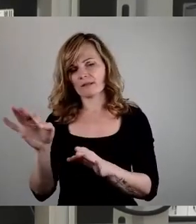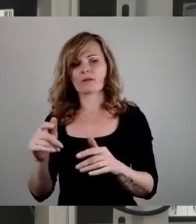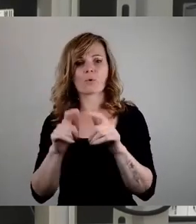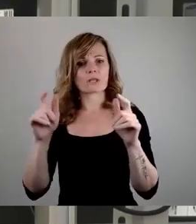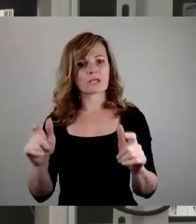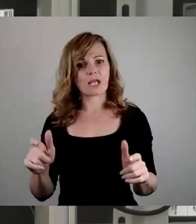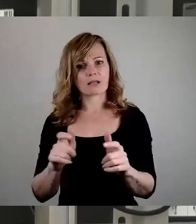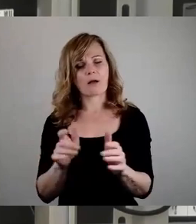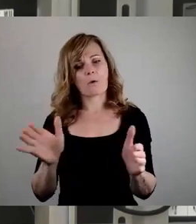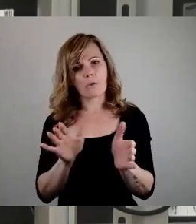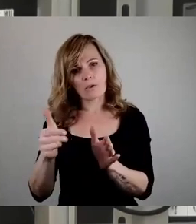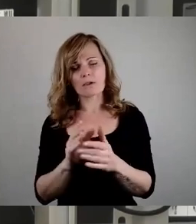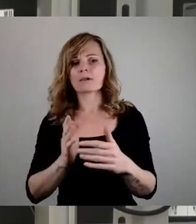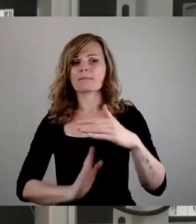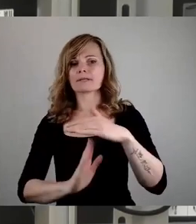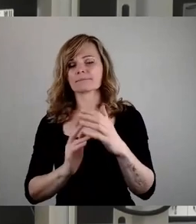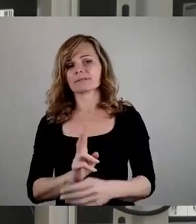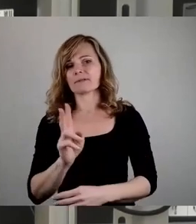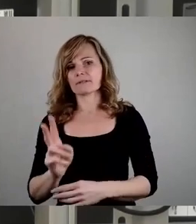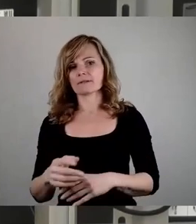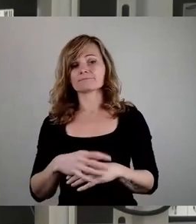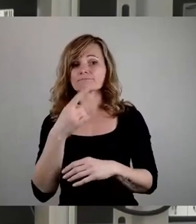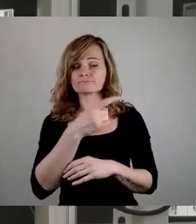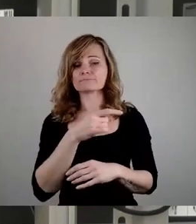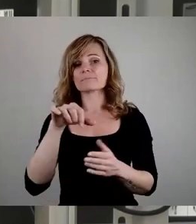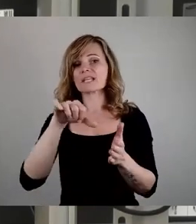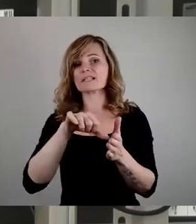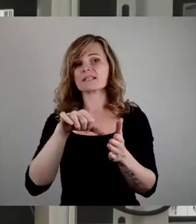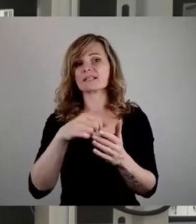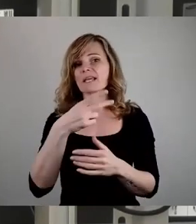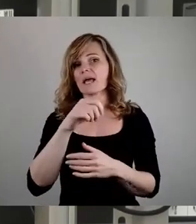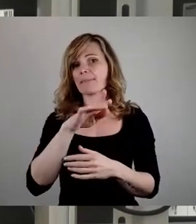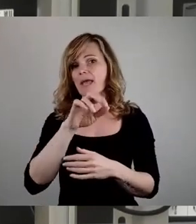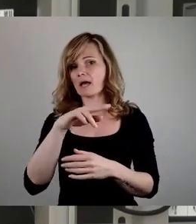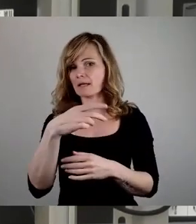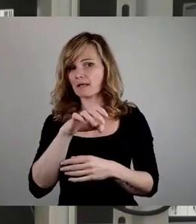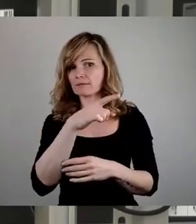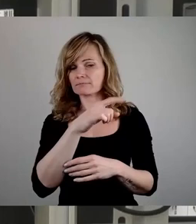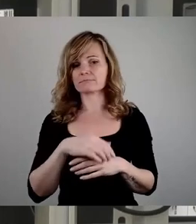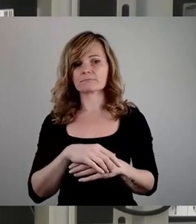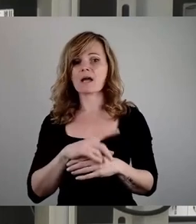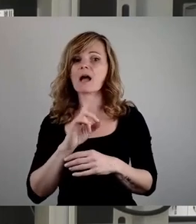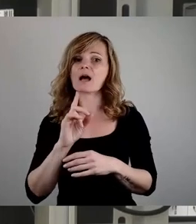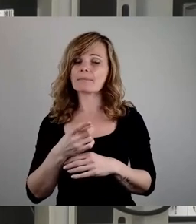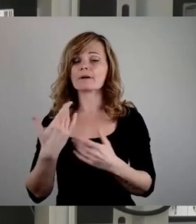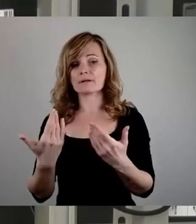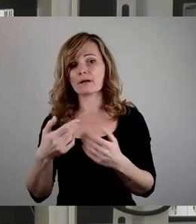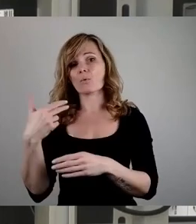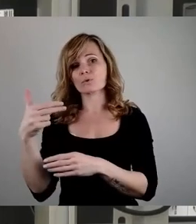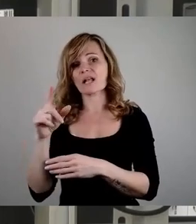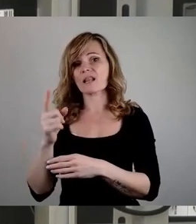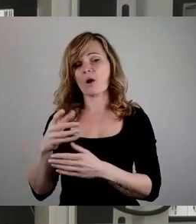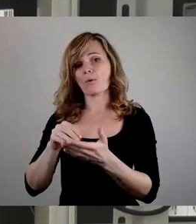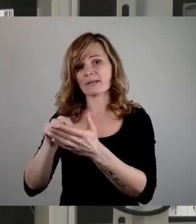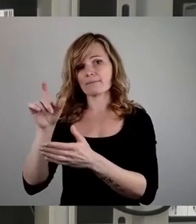In Unterkünften wie hier drüben der Cityherberge. Wir mussten aber auch Hotels anmieten, die zugegebenermaßen die